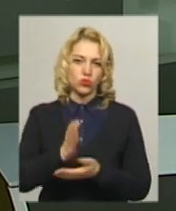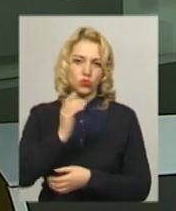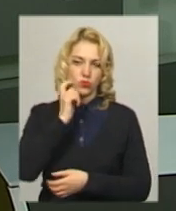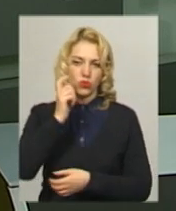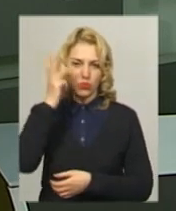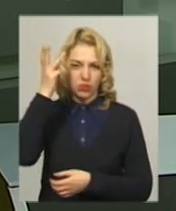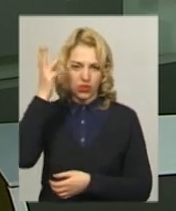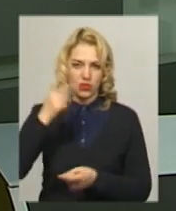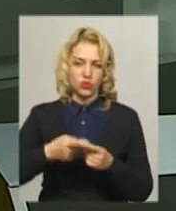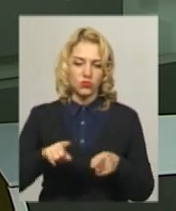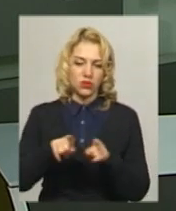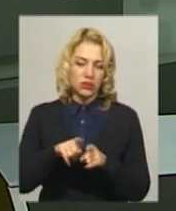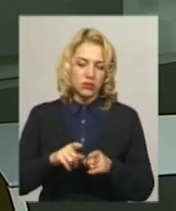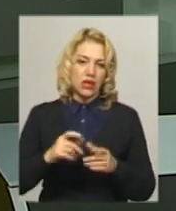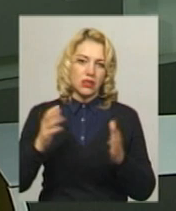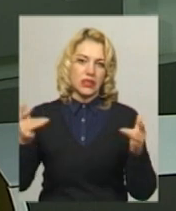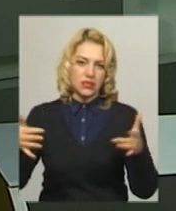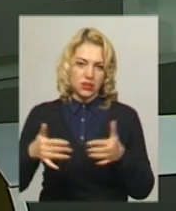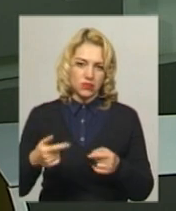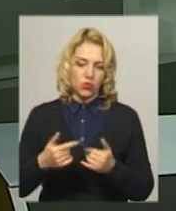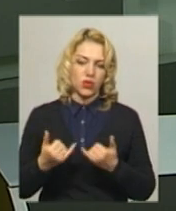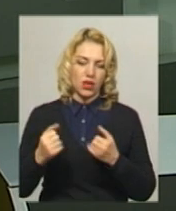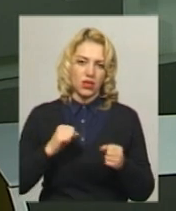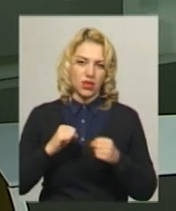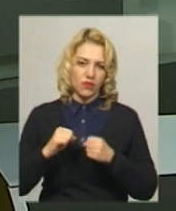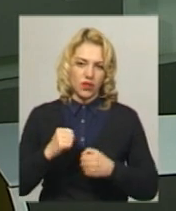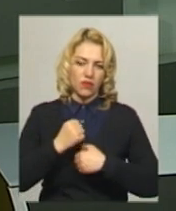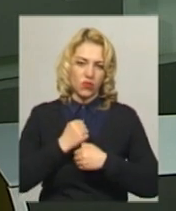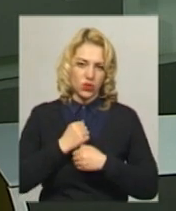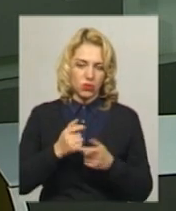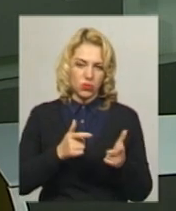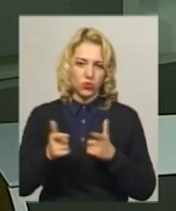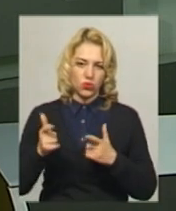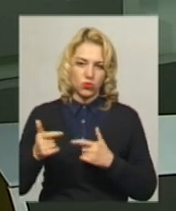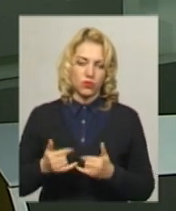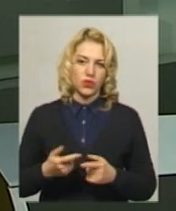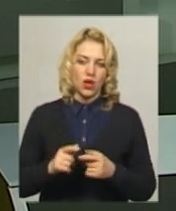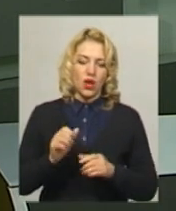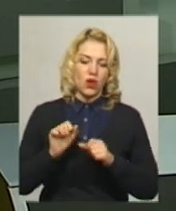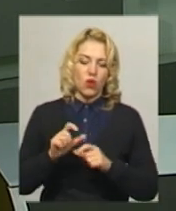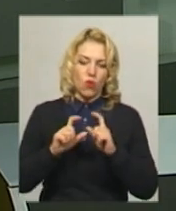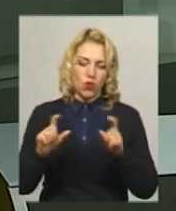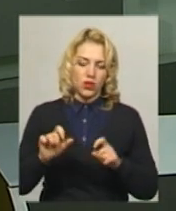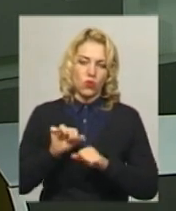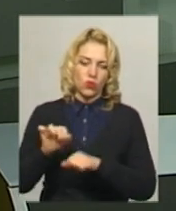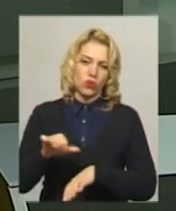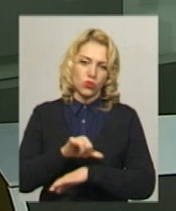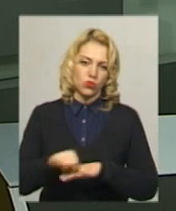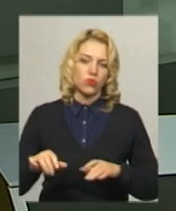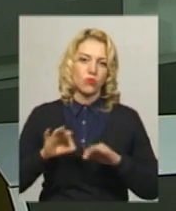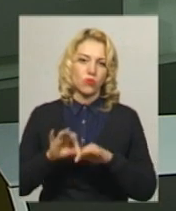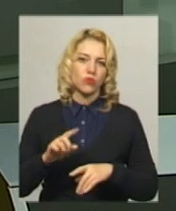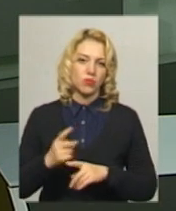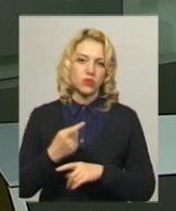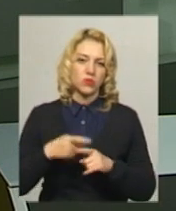Хмельницькому. Подібні збори для керівників вогневої підготовки регіональних управлінь і органів охорони кордону проводять тут вперше. Про це каже